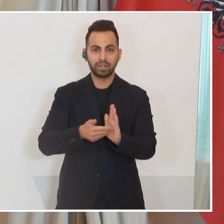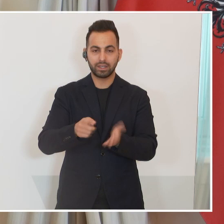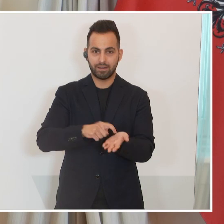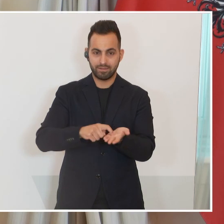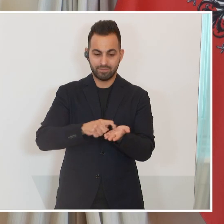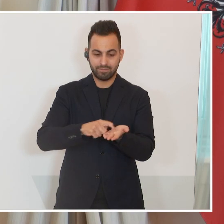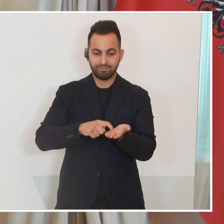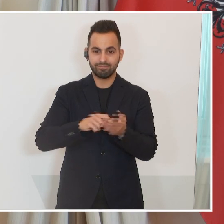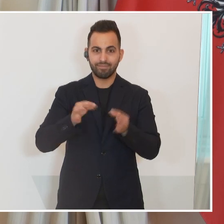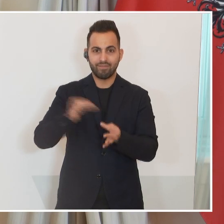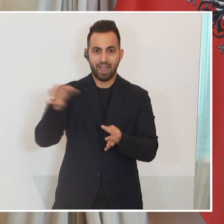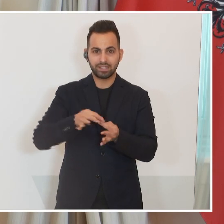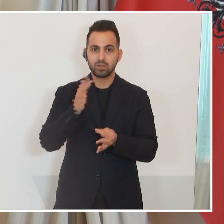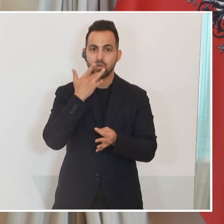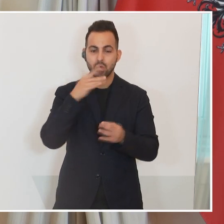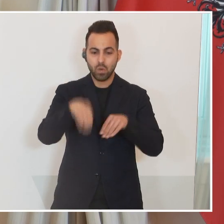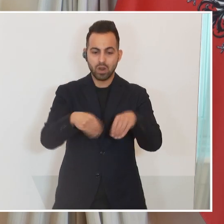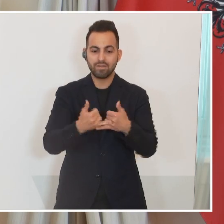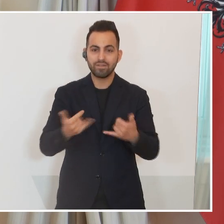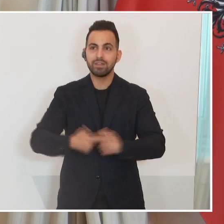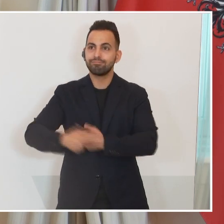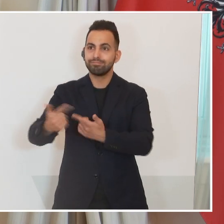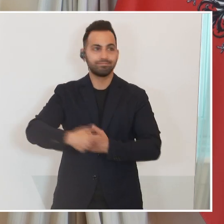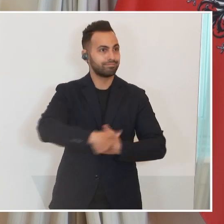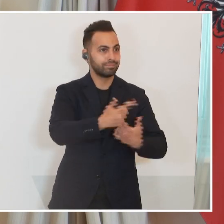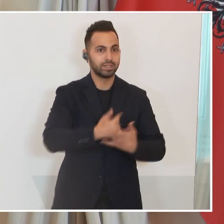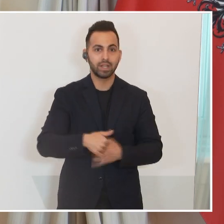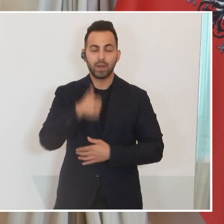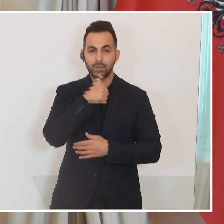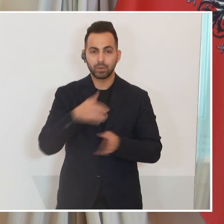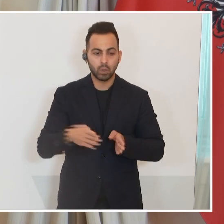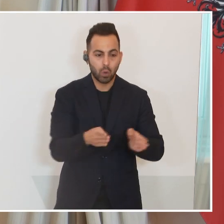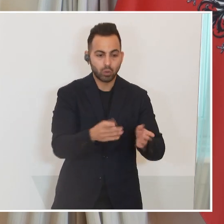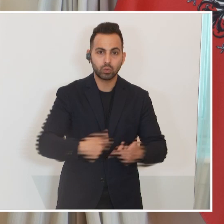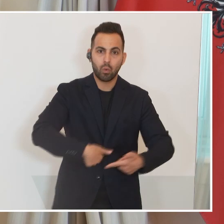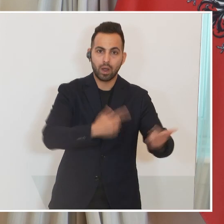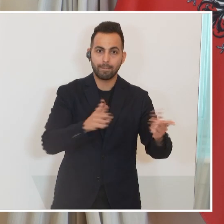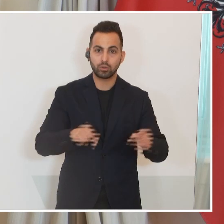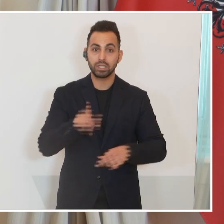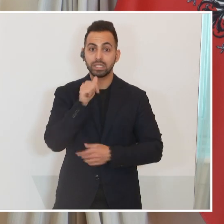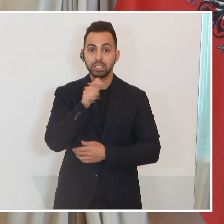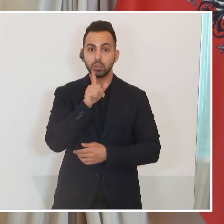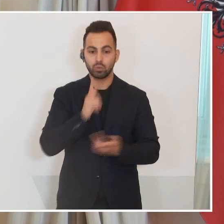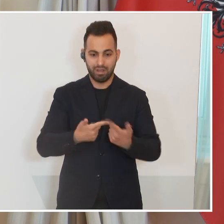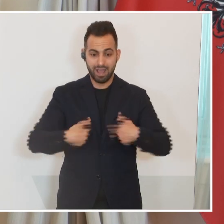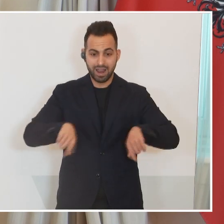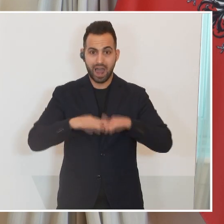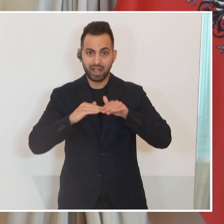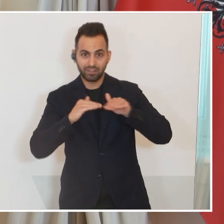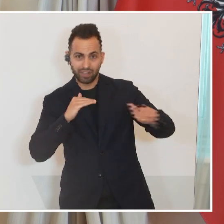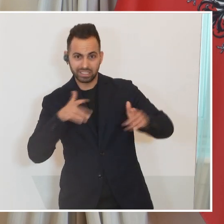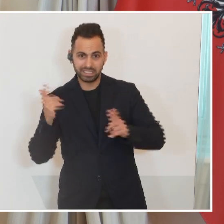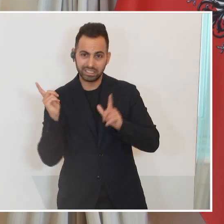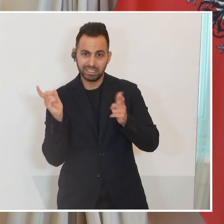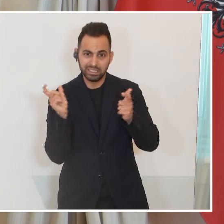tatsächlich bewerkstelligen kann, grüne Korridore auch ermöglicht, nicht nur über den Landweg, der sehr mühsam ist und in der